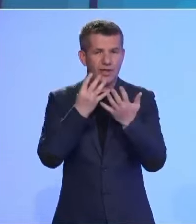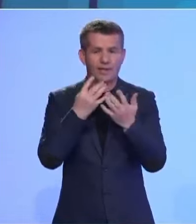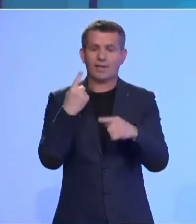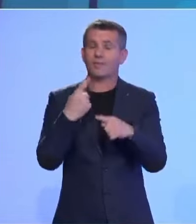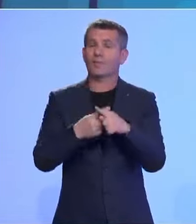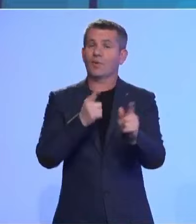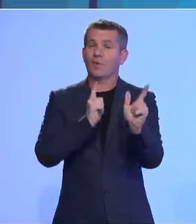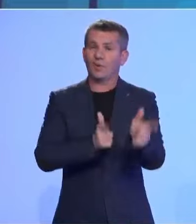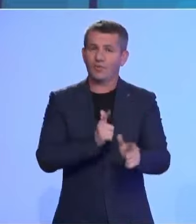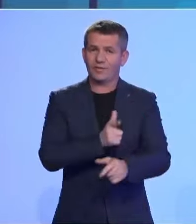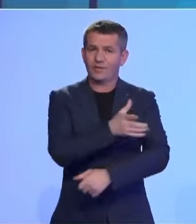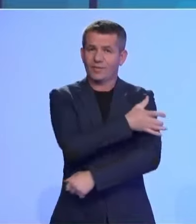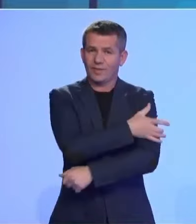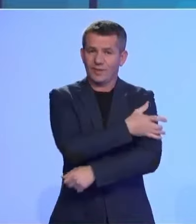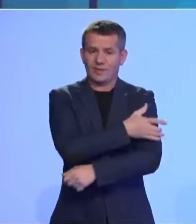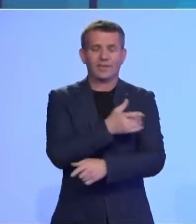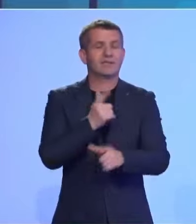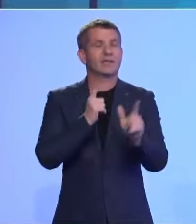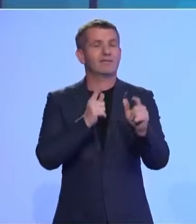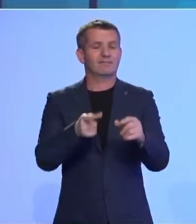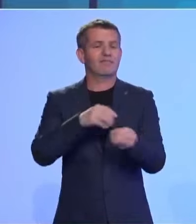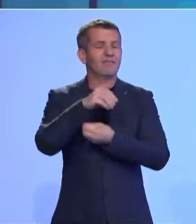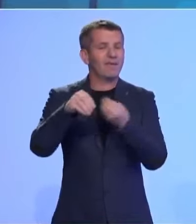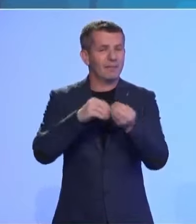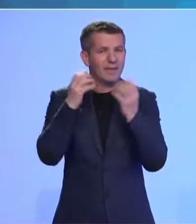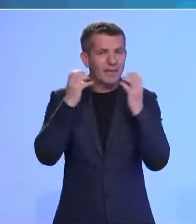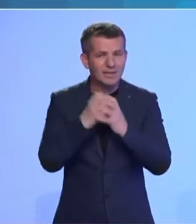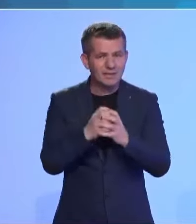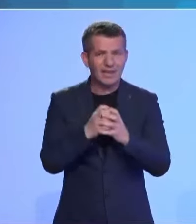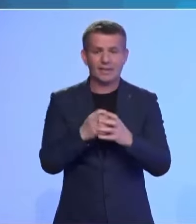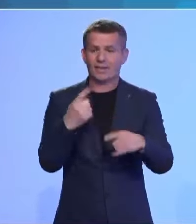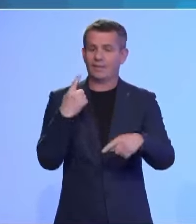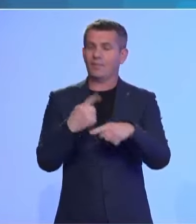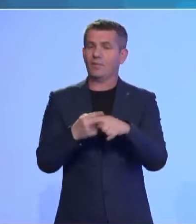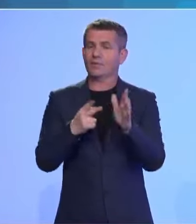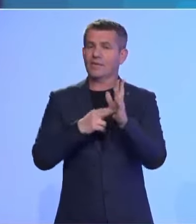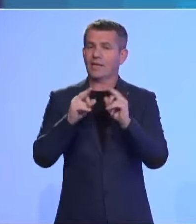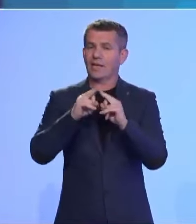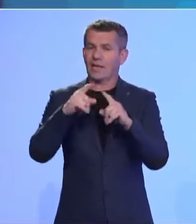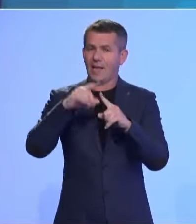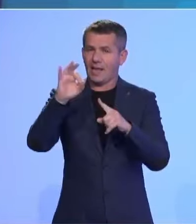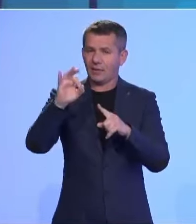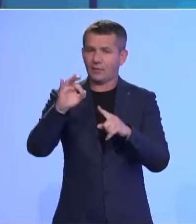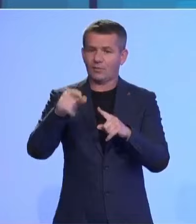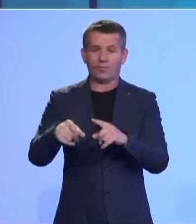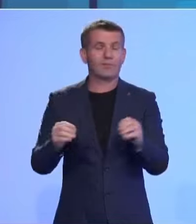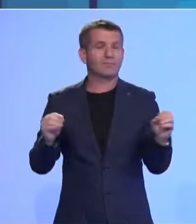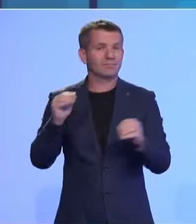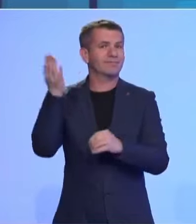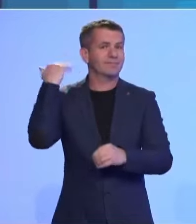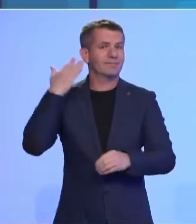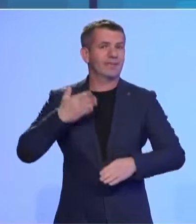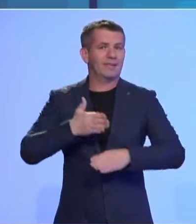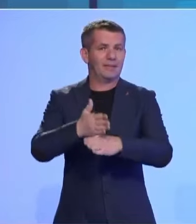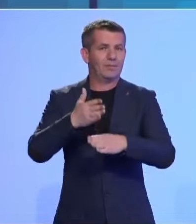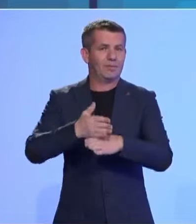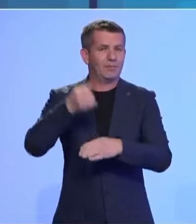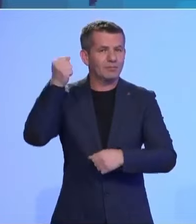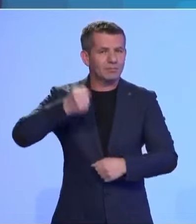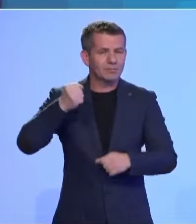sakripiste në jasharajve, ndërojmë bëgjë tha aliancën tonë veri atlantike, e cila në orët më të vërën dhe atë vendit që drajme një.